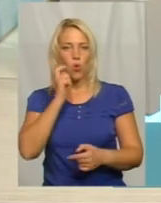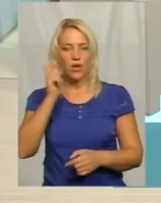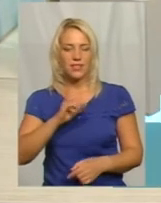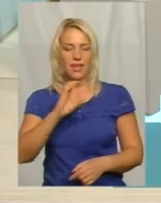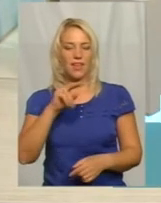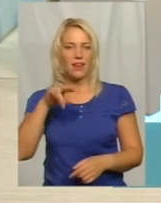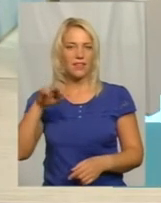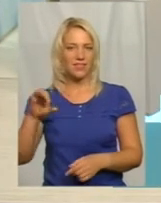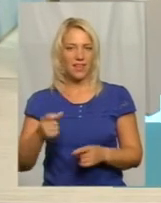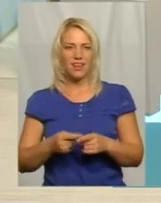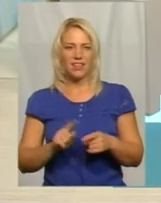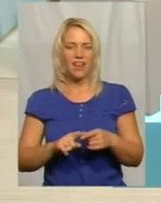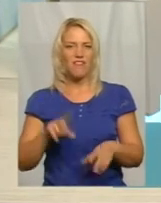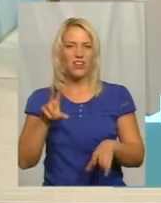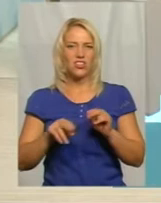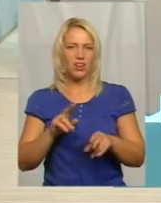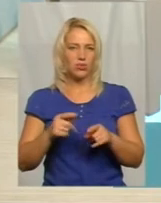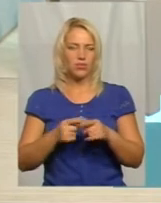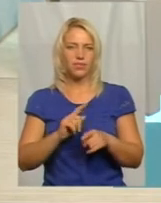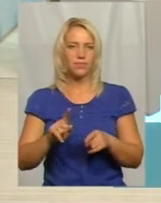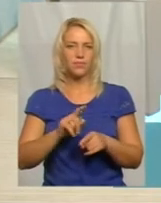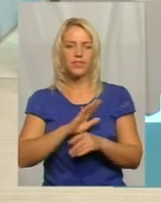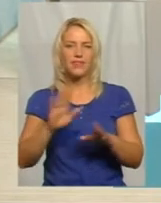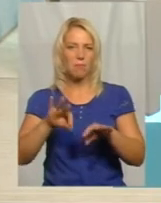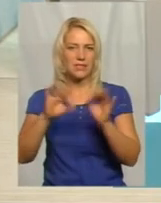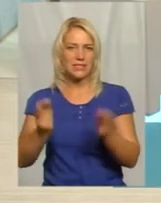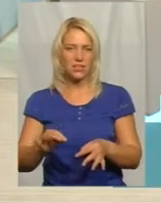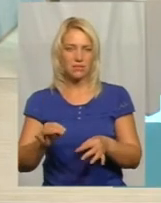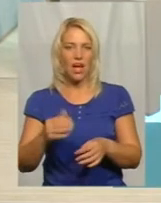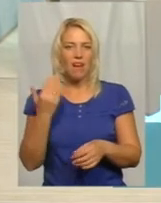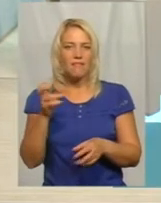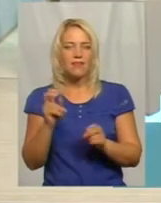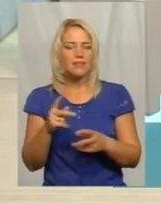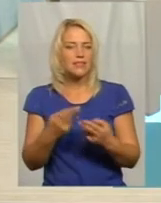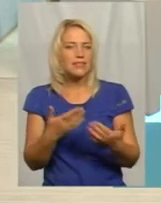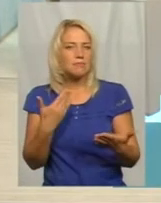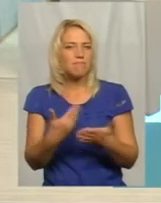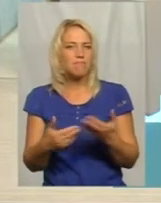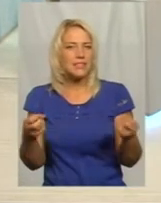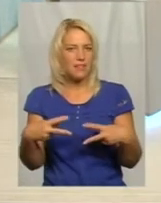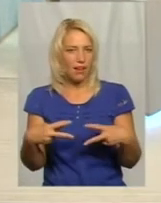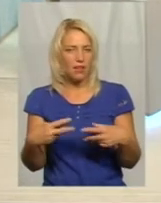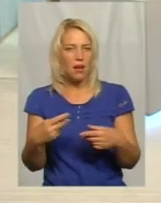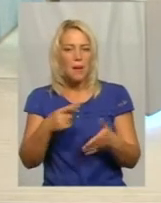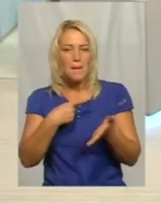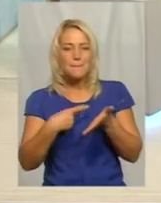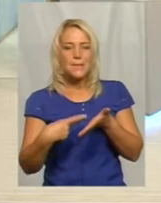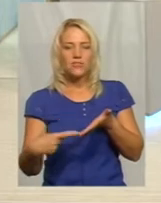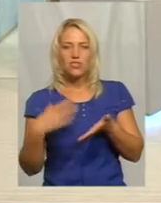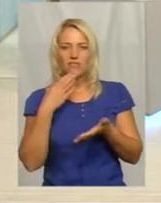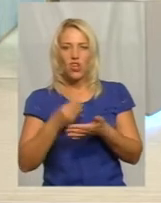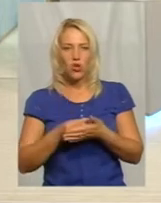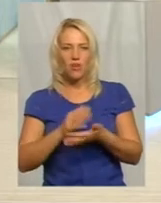дичьми стецтва, це не дичьми стецтва, вони як-то специально подчеркивають своє невидення